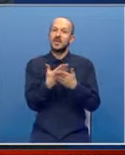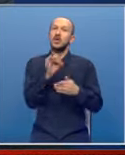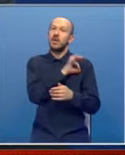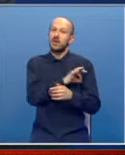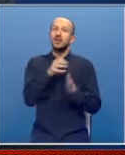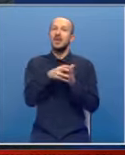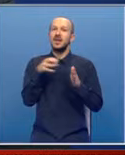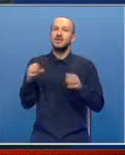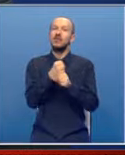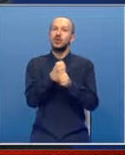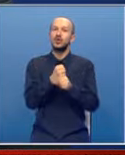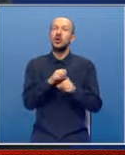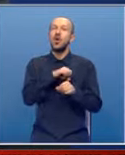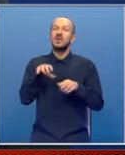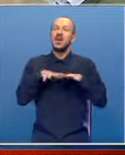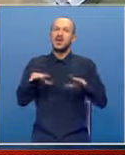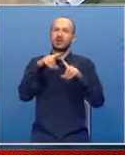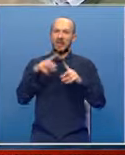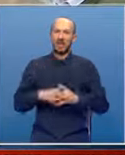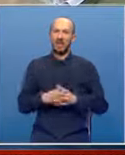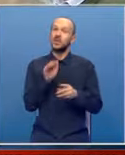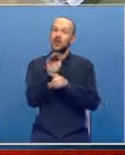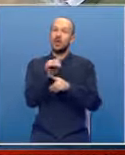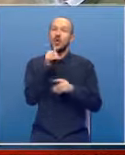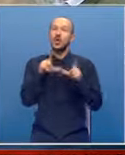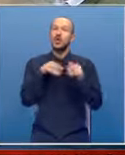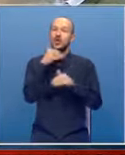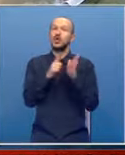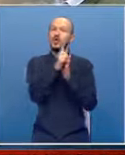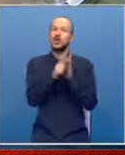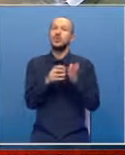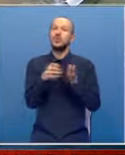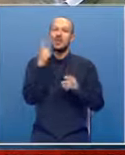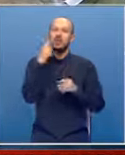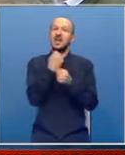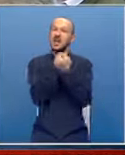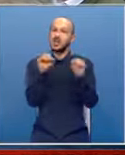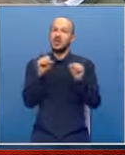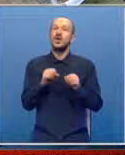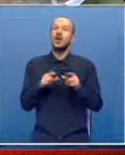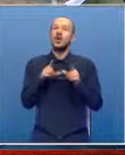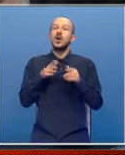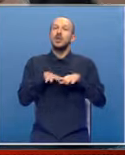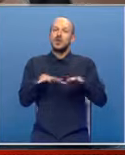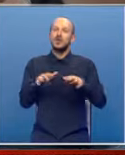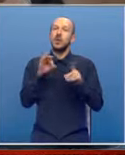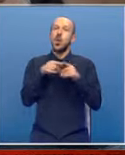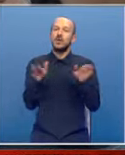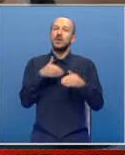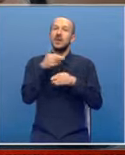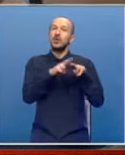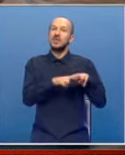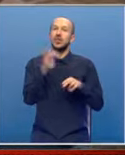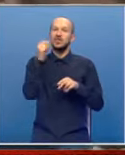obavezuje da nastavi da podržava ubrzan razvoj Trebinja. Najavio je da će se u narodnom periodu nastojati da se Hercegovina putnom infrastrukturom otvori prema